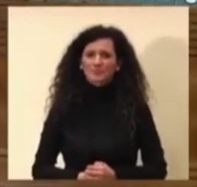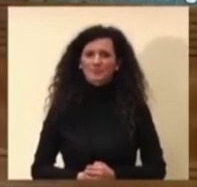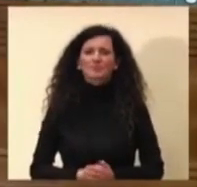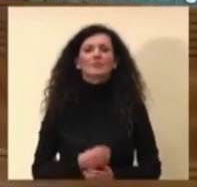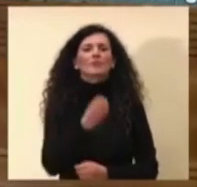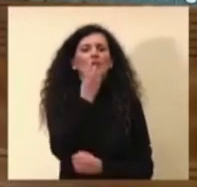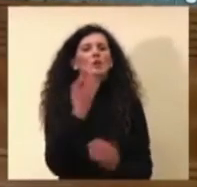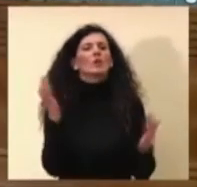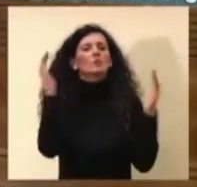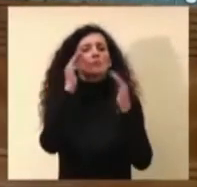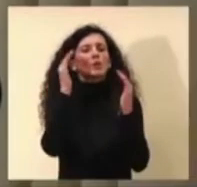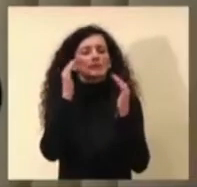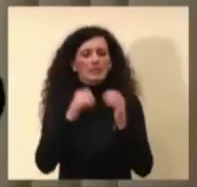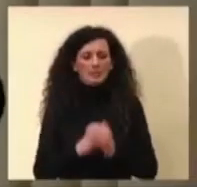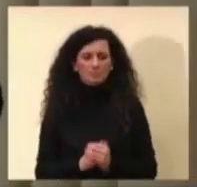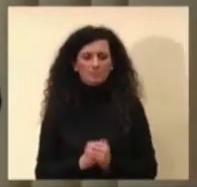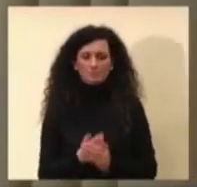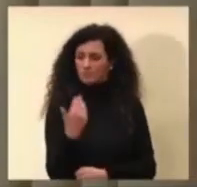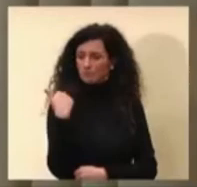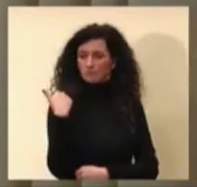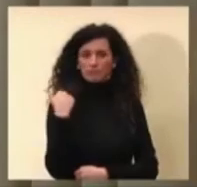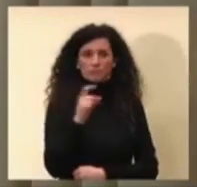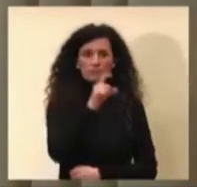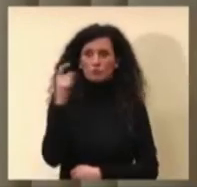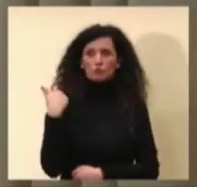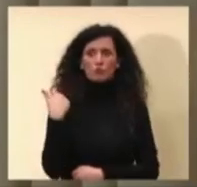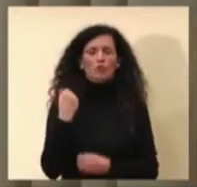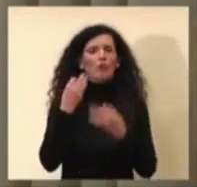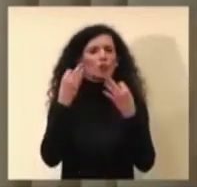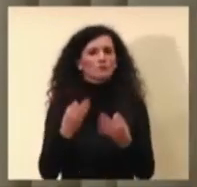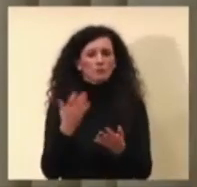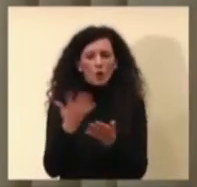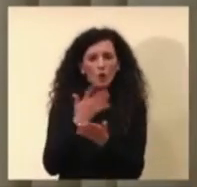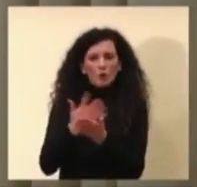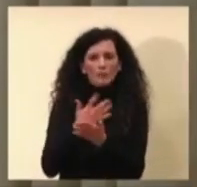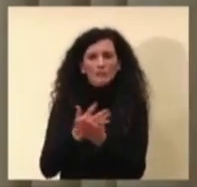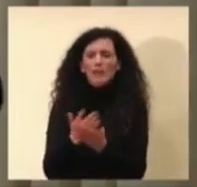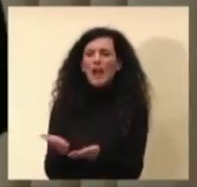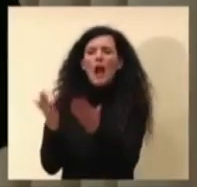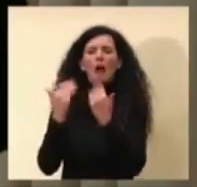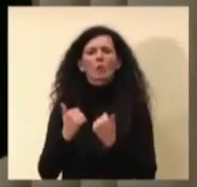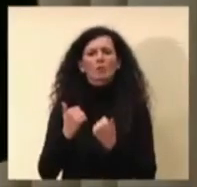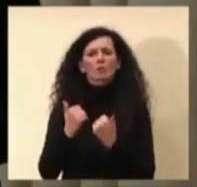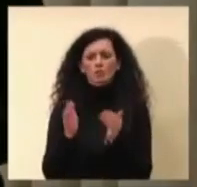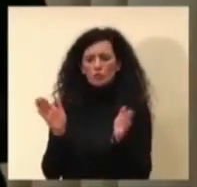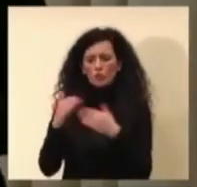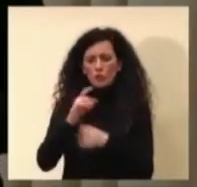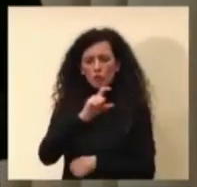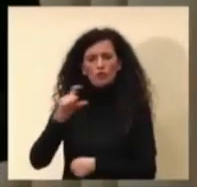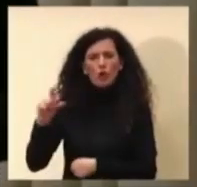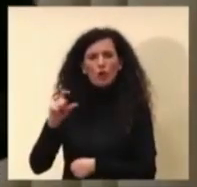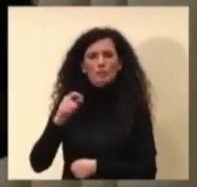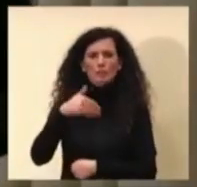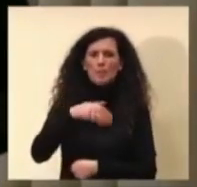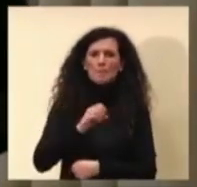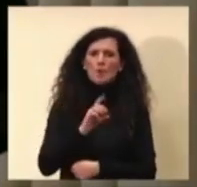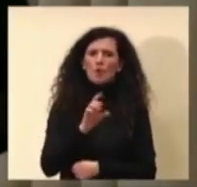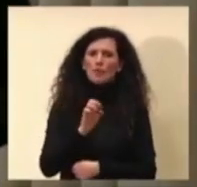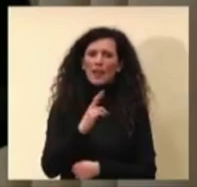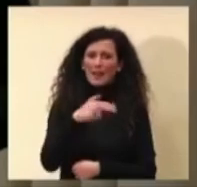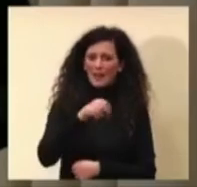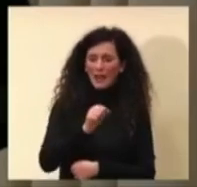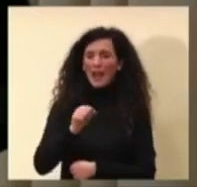Buonasera, è notizia di qualche giorno fa dell'acquisto di ulteriori dosi del vaccino Moderna e Pfizer da parte dell'Unione